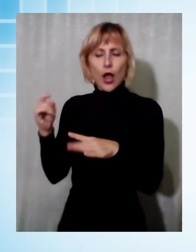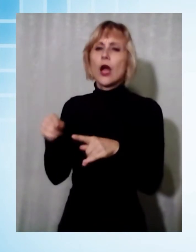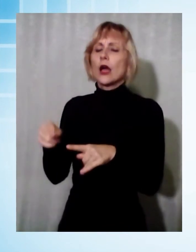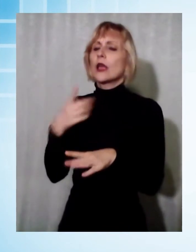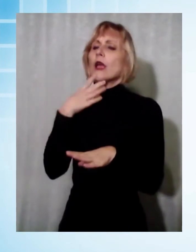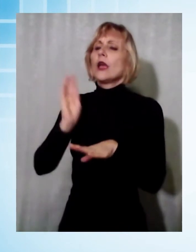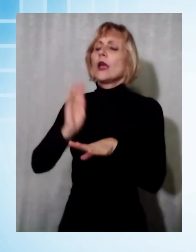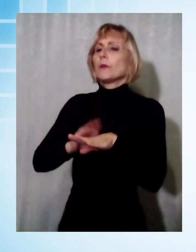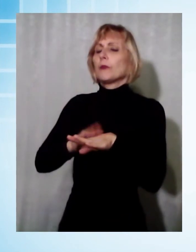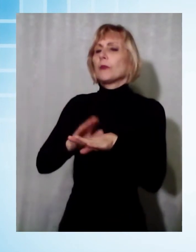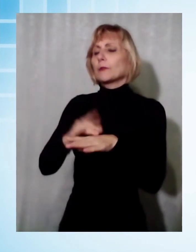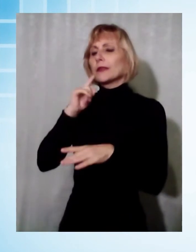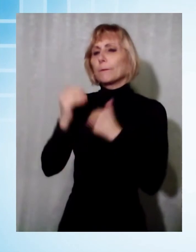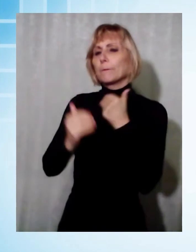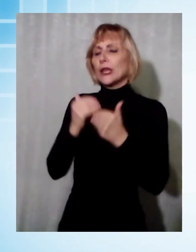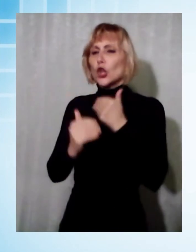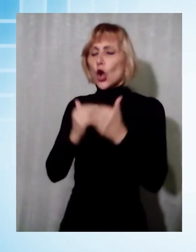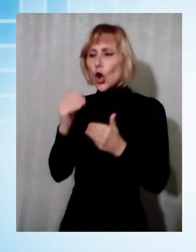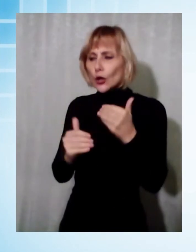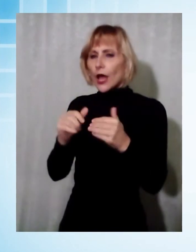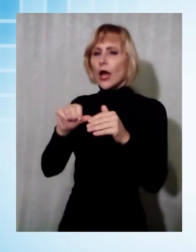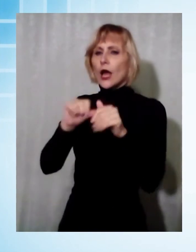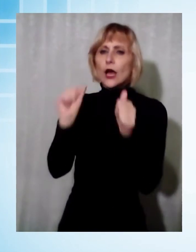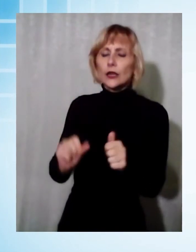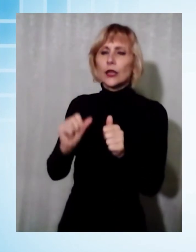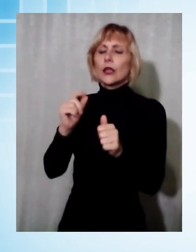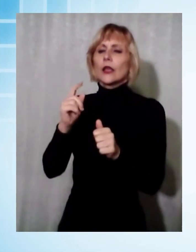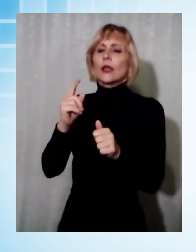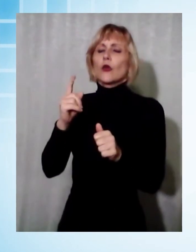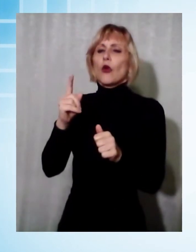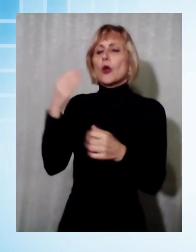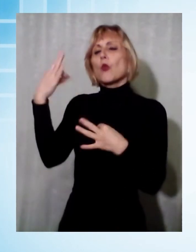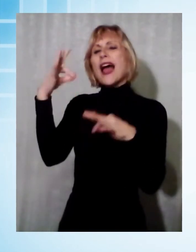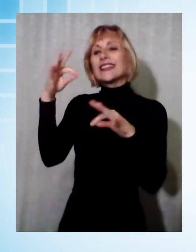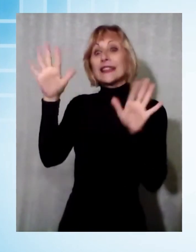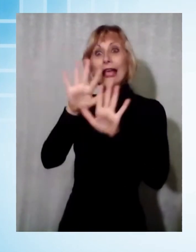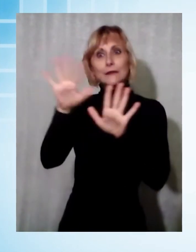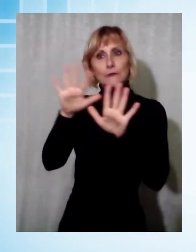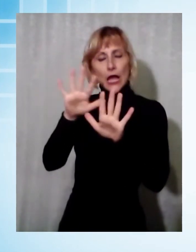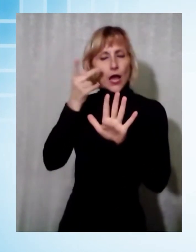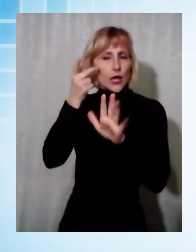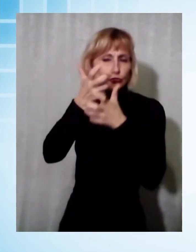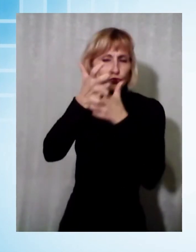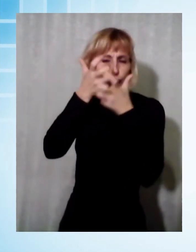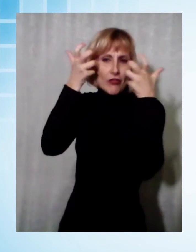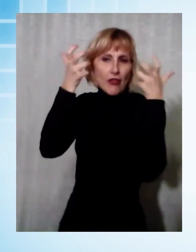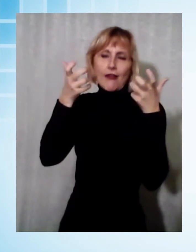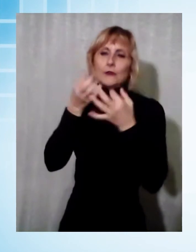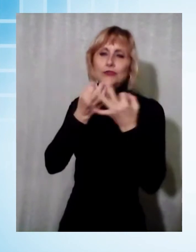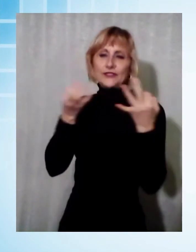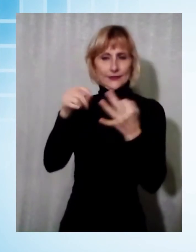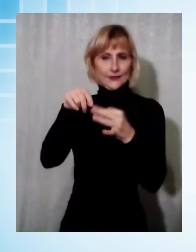migliorare in maniera molto evidente la qualità dell'immagine, permette un 3D, cioè un